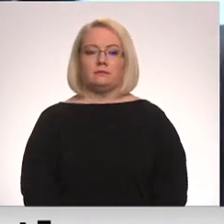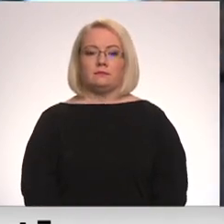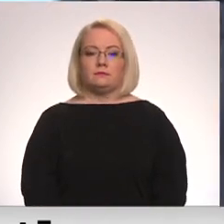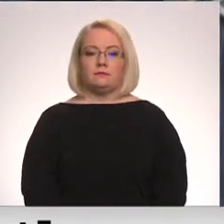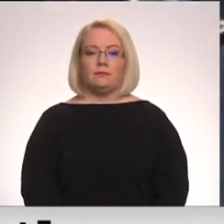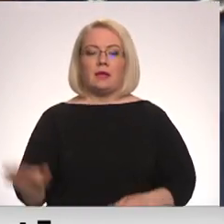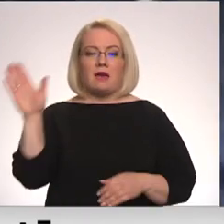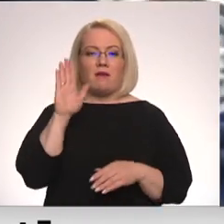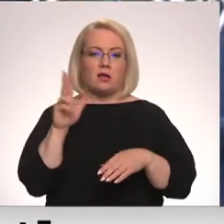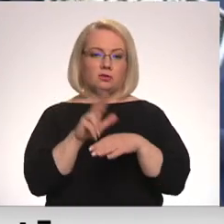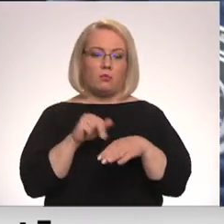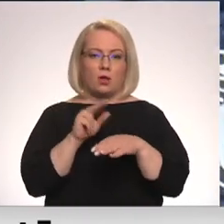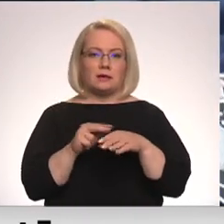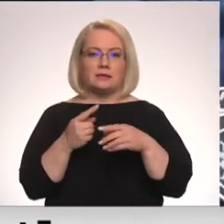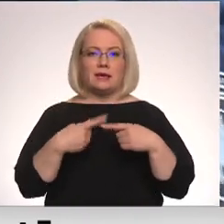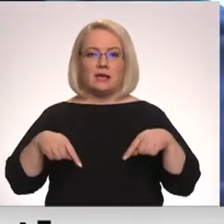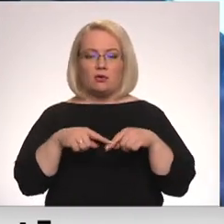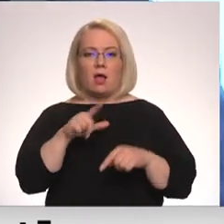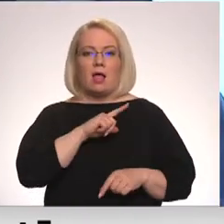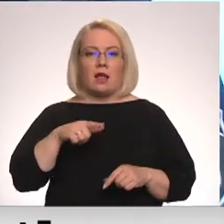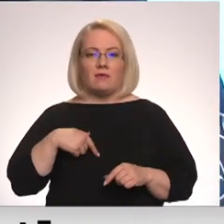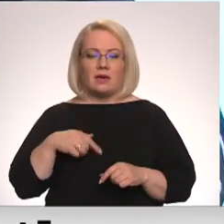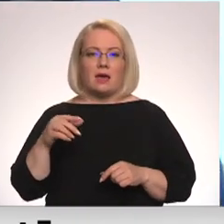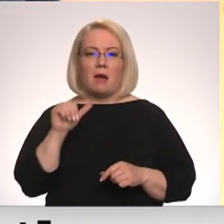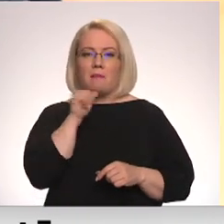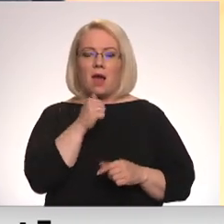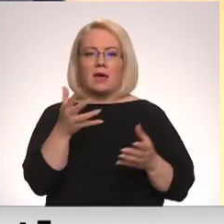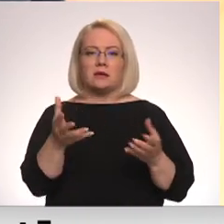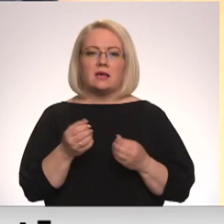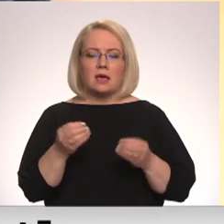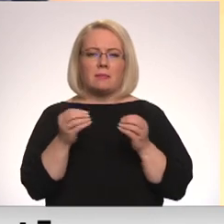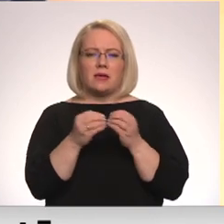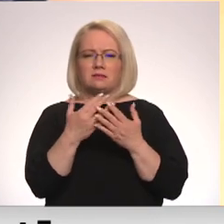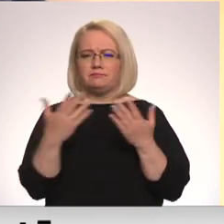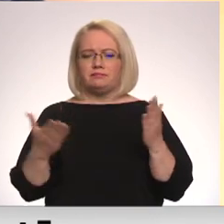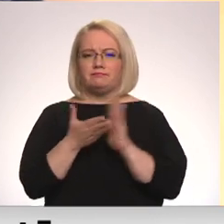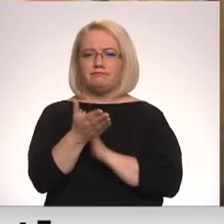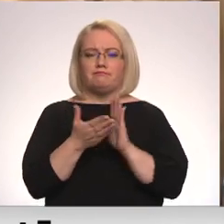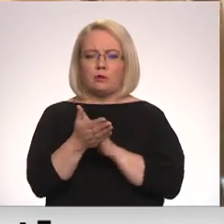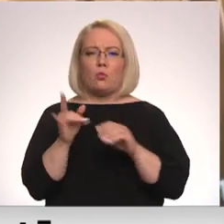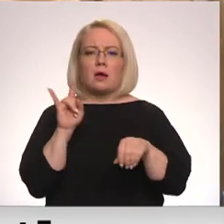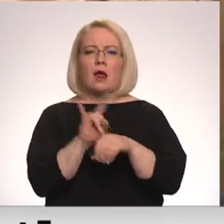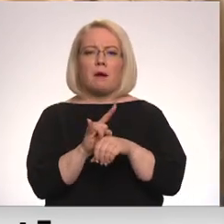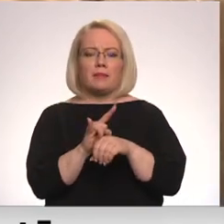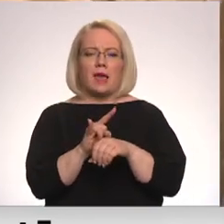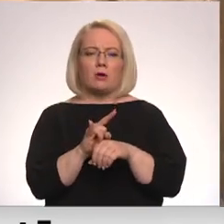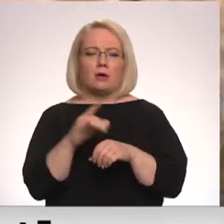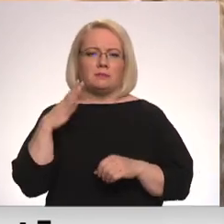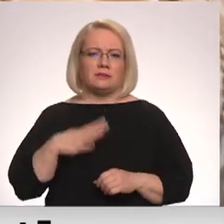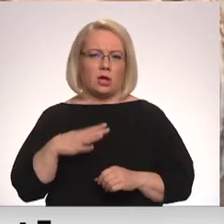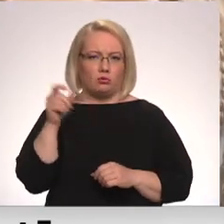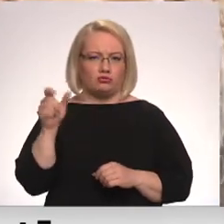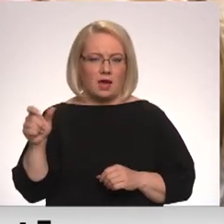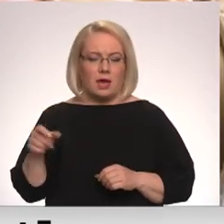Valsts policijas iecirkņos visā Latvijā mājā saņemti desmitiem iesniegumu no krāpnieku schēmā cietušajiem. Kādam Daugavpils